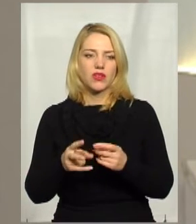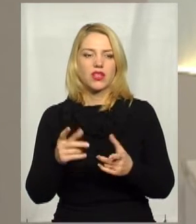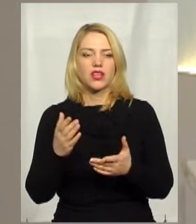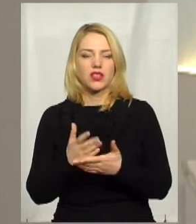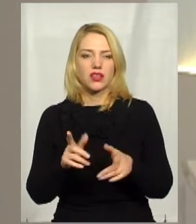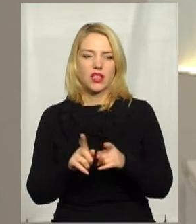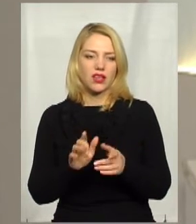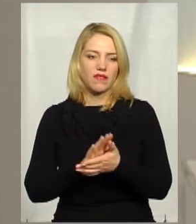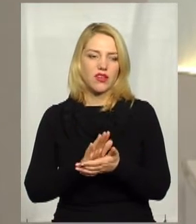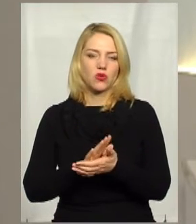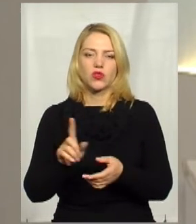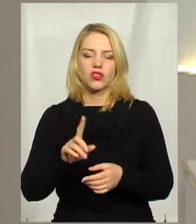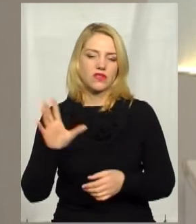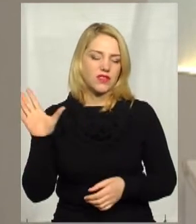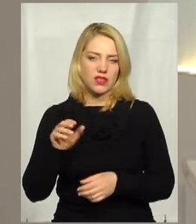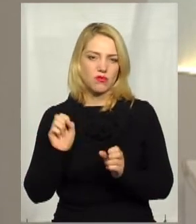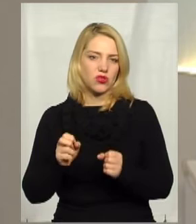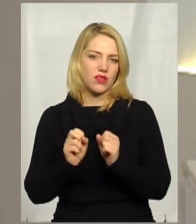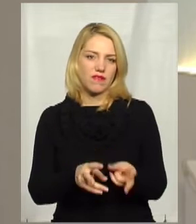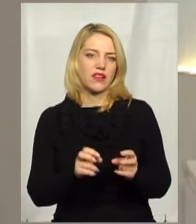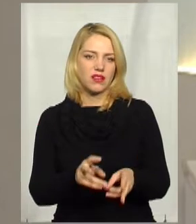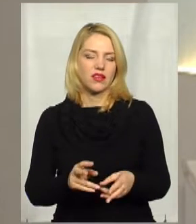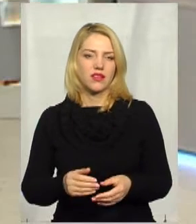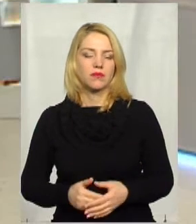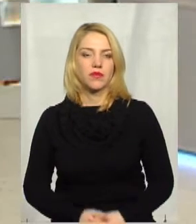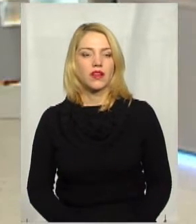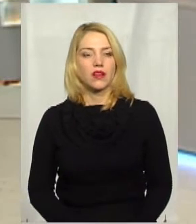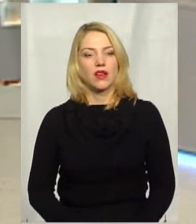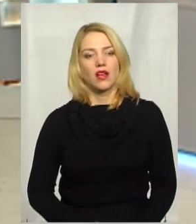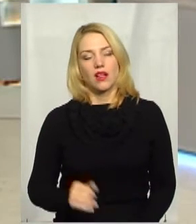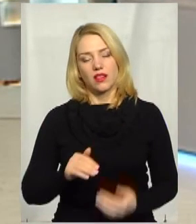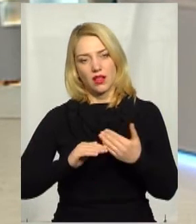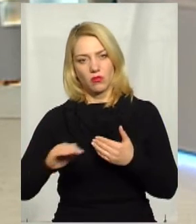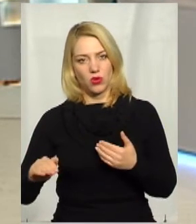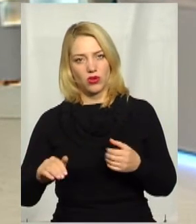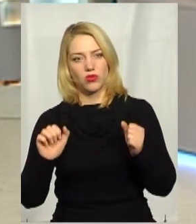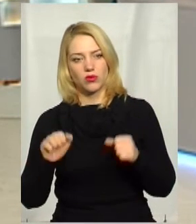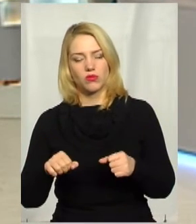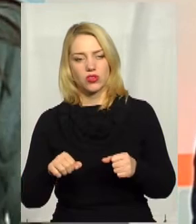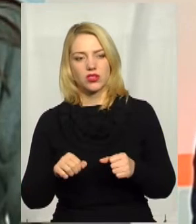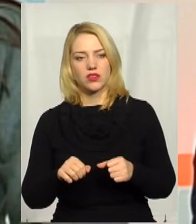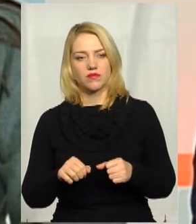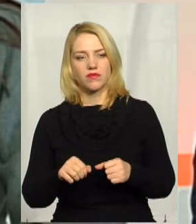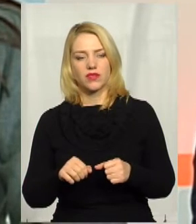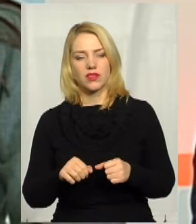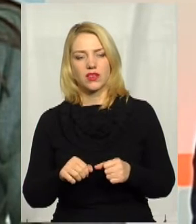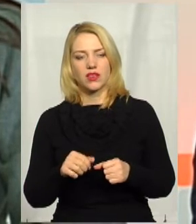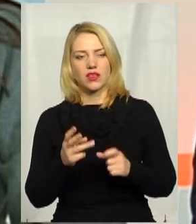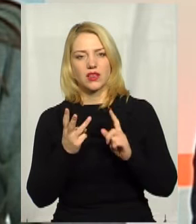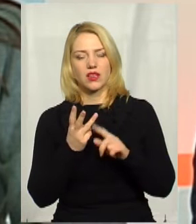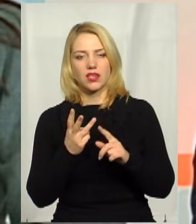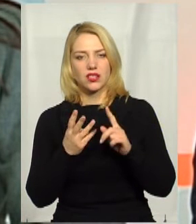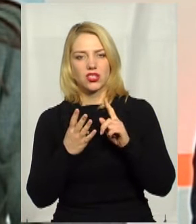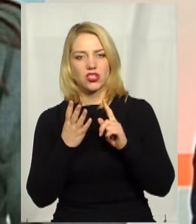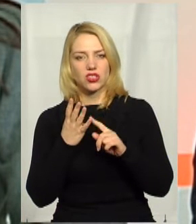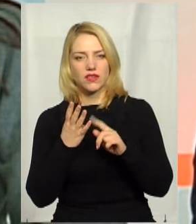відходи? Чи можна абсолютно все туди викидати? Полігон твердих побутових відходів дозволено видаляти лише відходи третього та